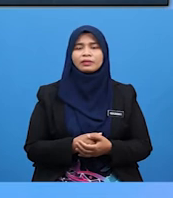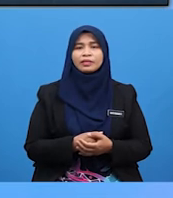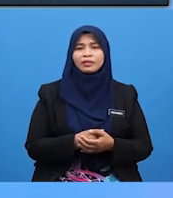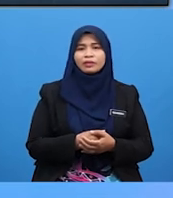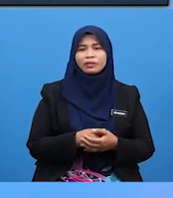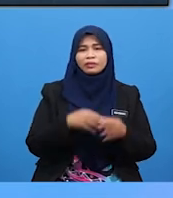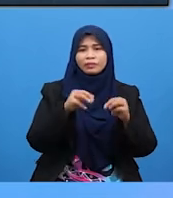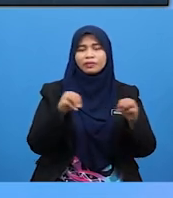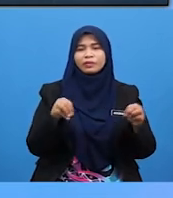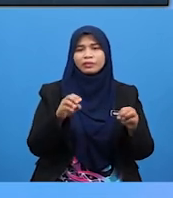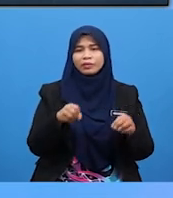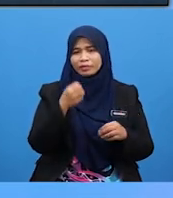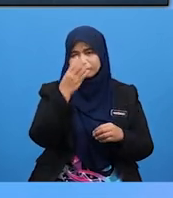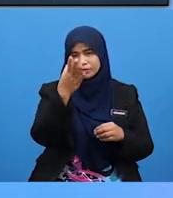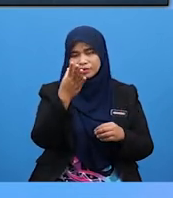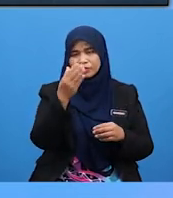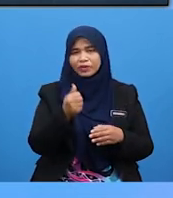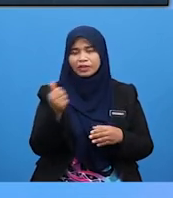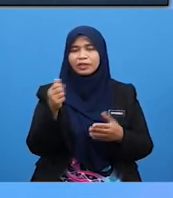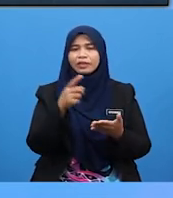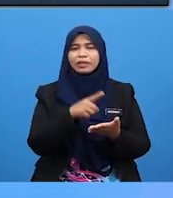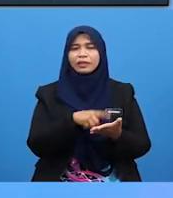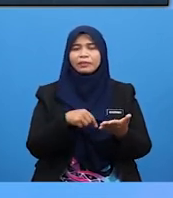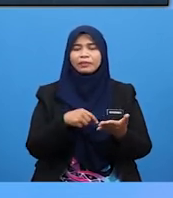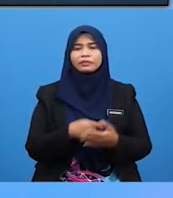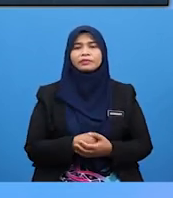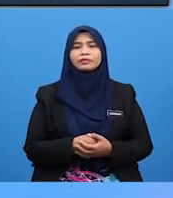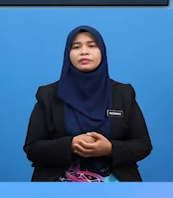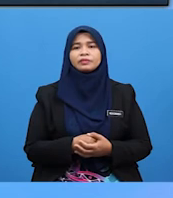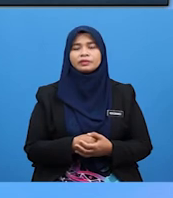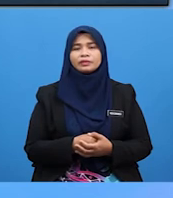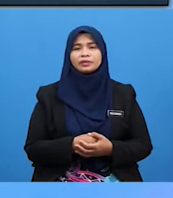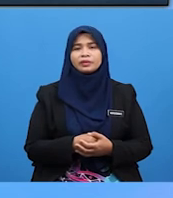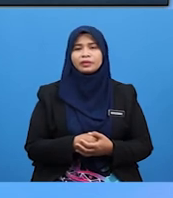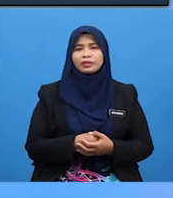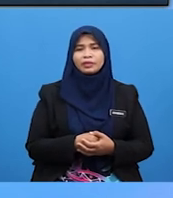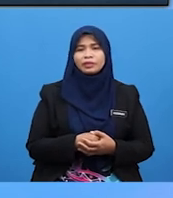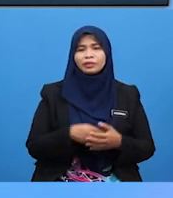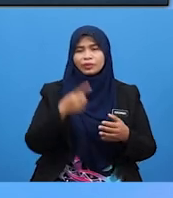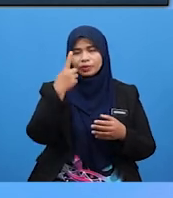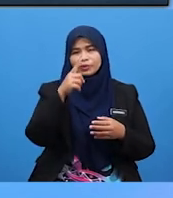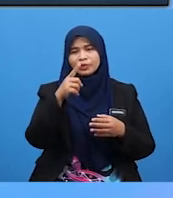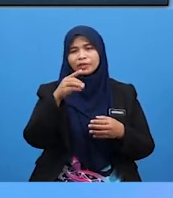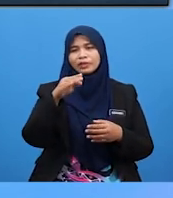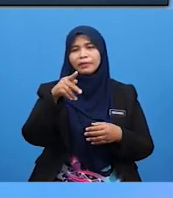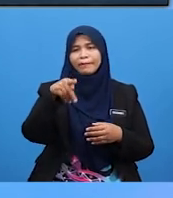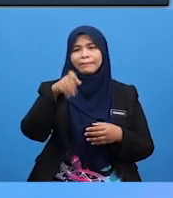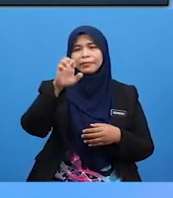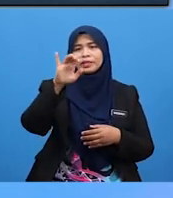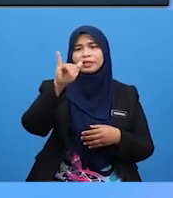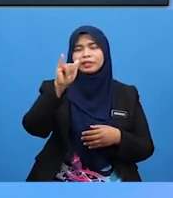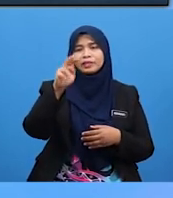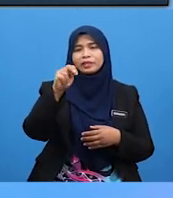Kita Perlukan Kita Perlukan Penyangkut Baju Jenis Besi Benang